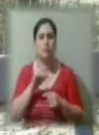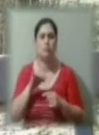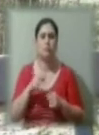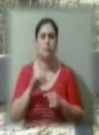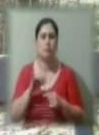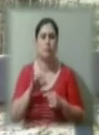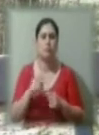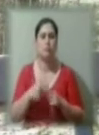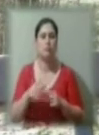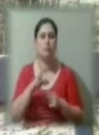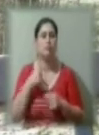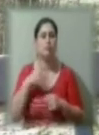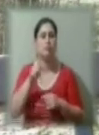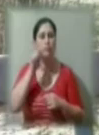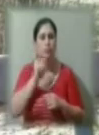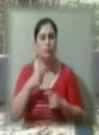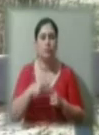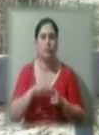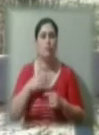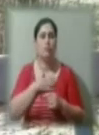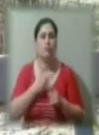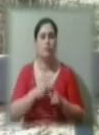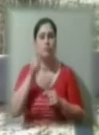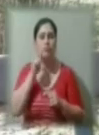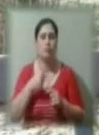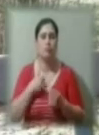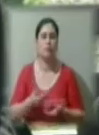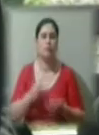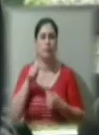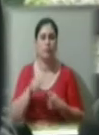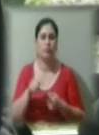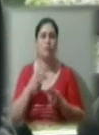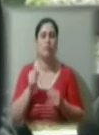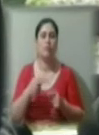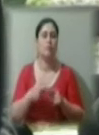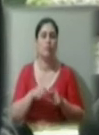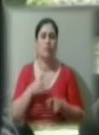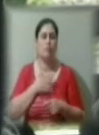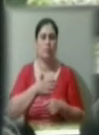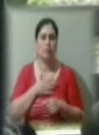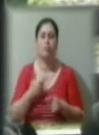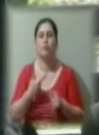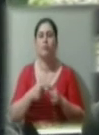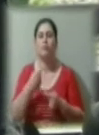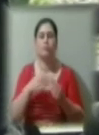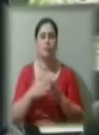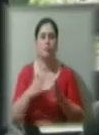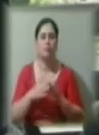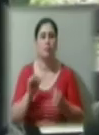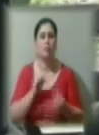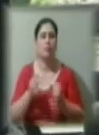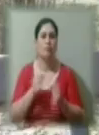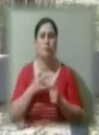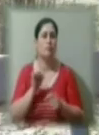українці. Ми любимо цю країну. Ми живемо в ній. Як її не любити? Після повернення додому боротися не припинить, говорить